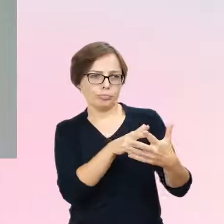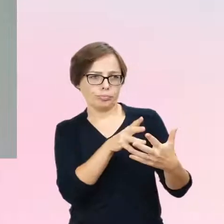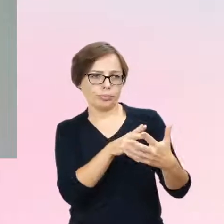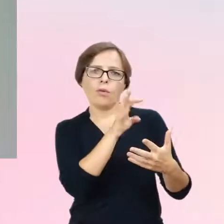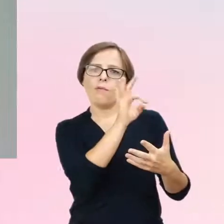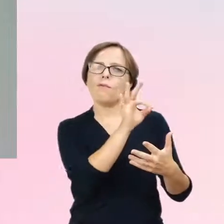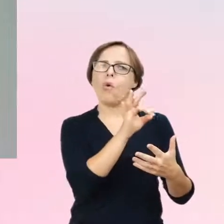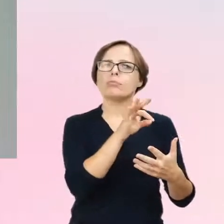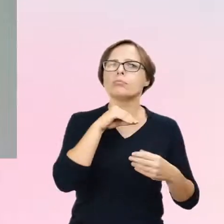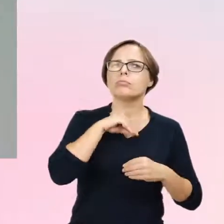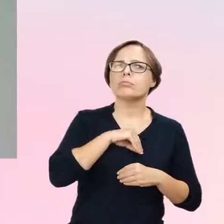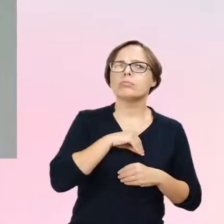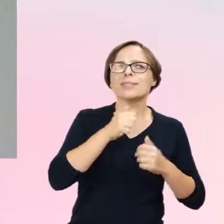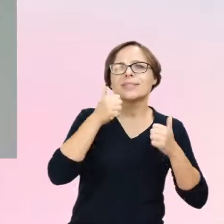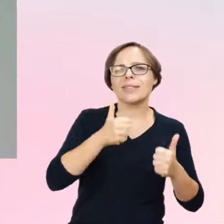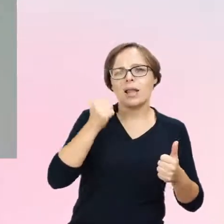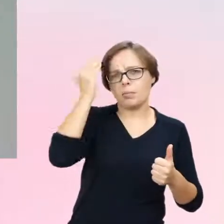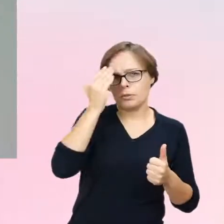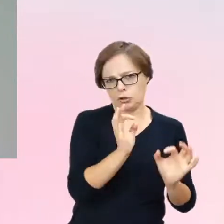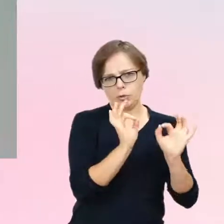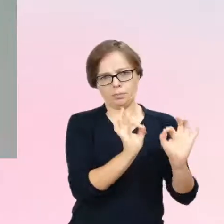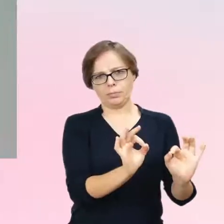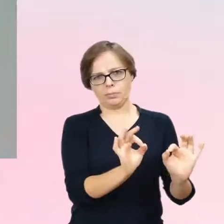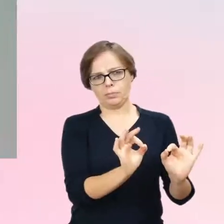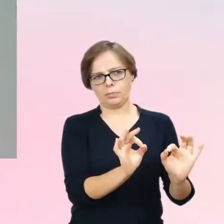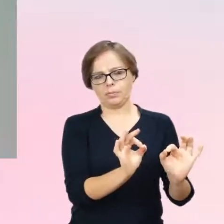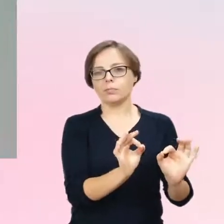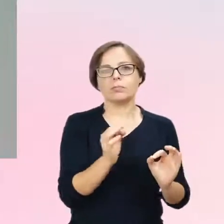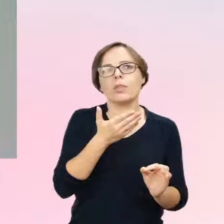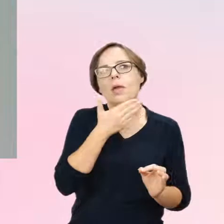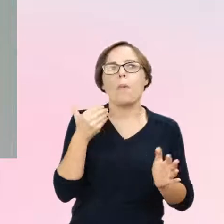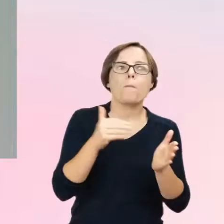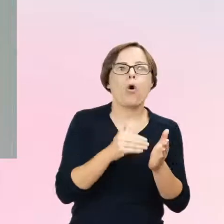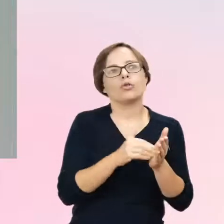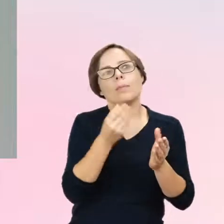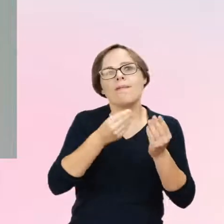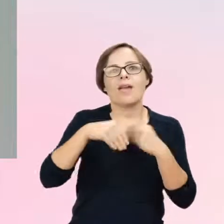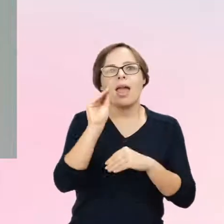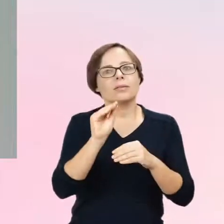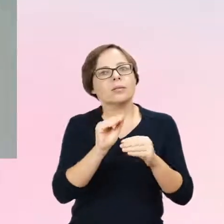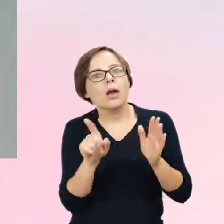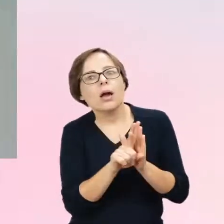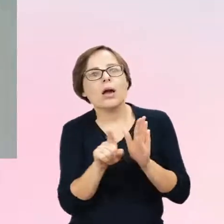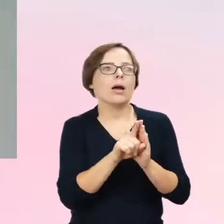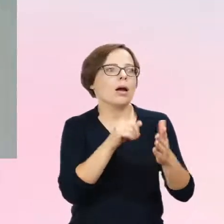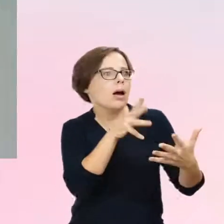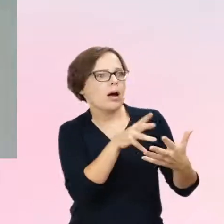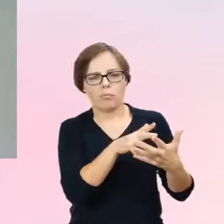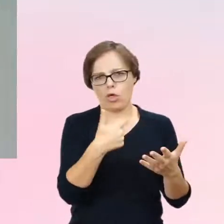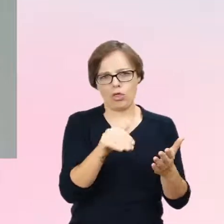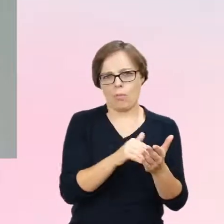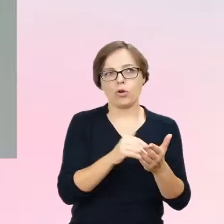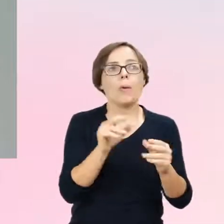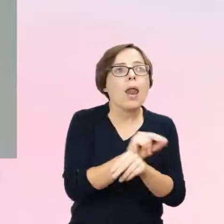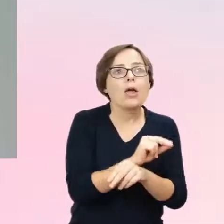stabilny, że nie widzi wskazań do dalszego, nie wiem, do pogłębiania diagnozy, czy do żadnego